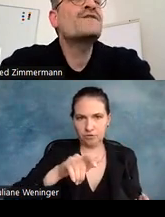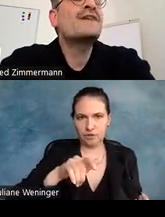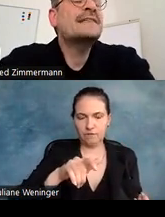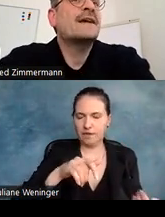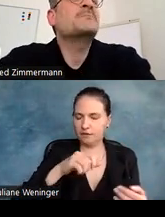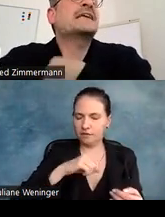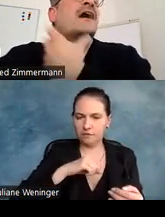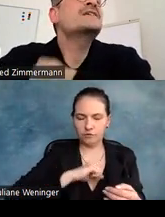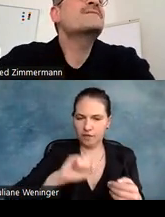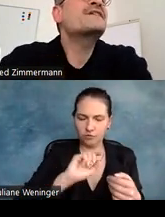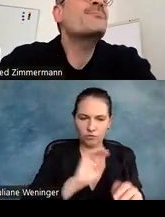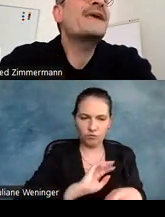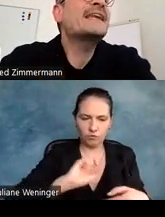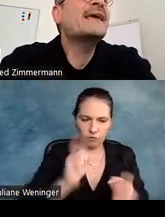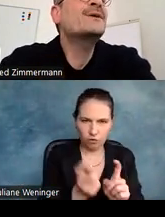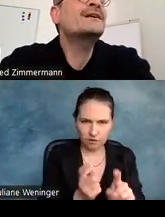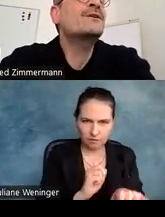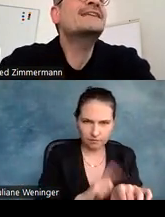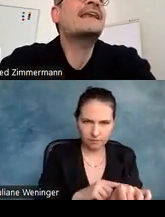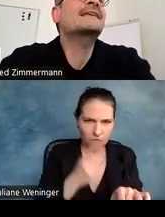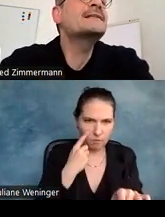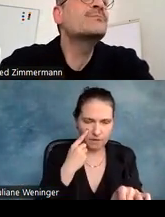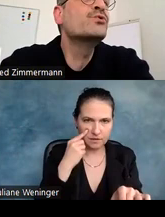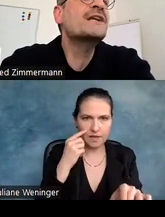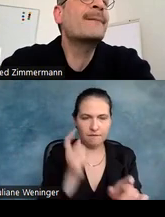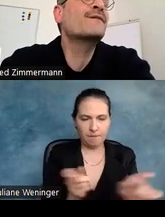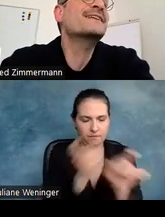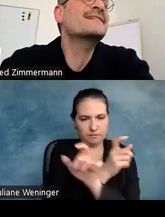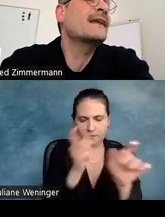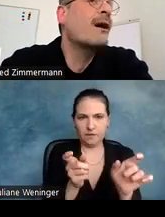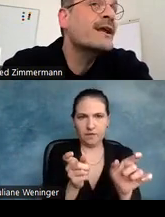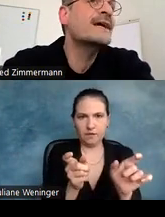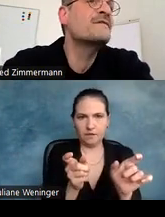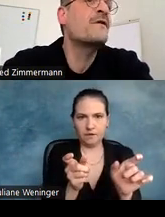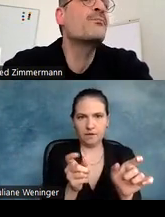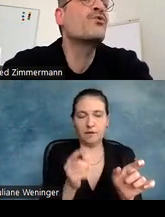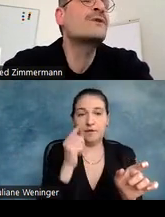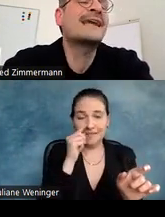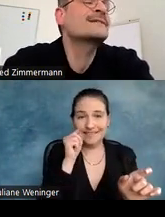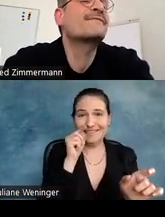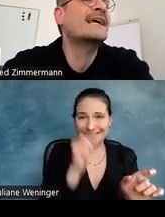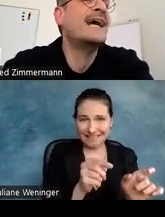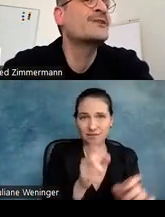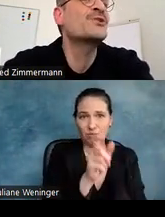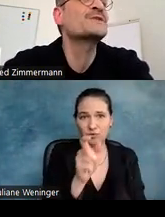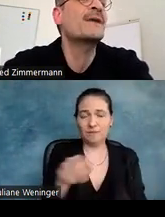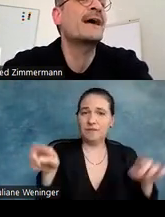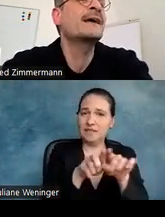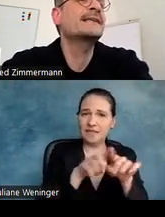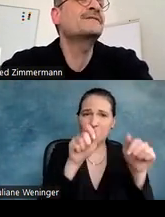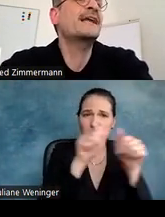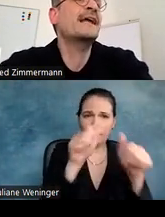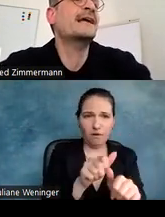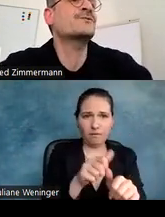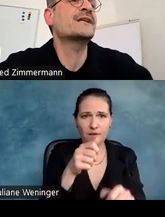Und wenn ich mit genau diesem Phänomen lebe und dann diese Buchstaben auf genau derselben Form beruhen, dann habe ich einfach keine Chance mehr,